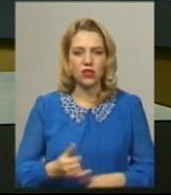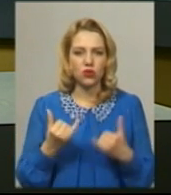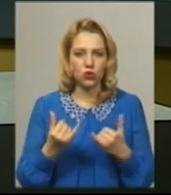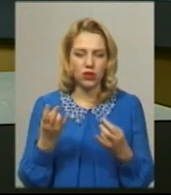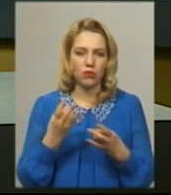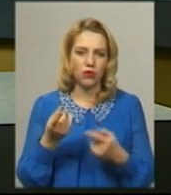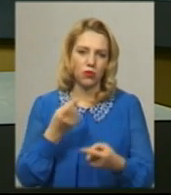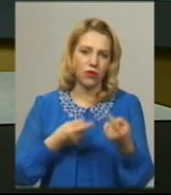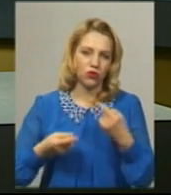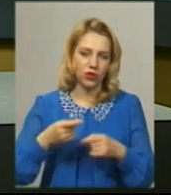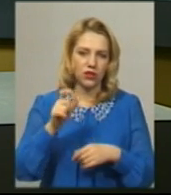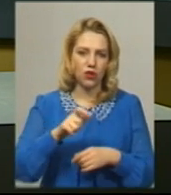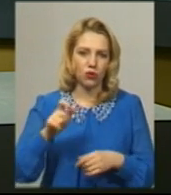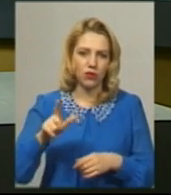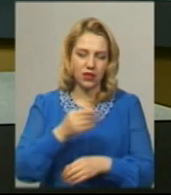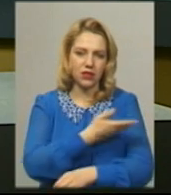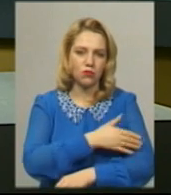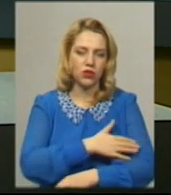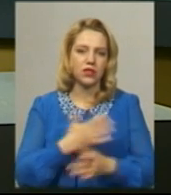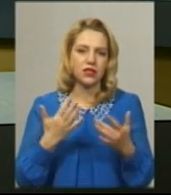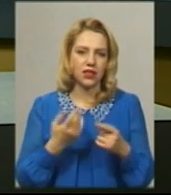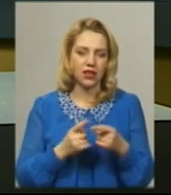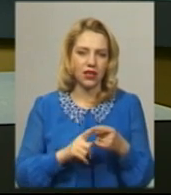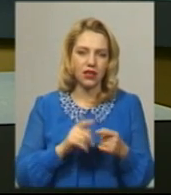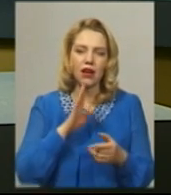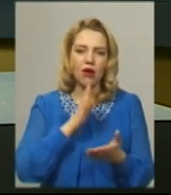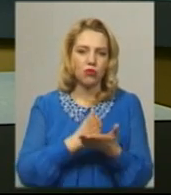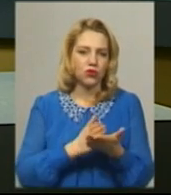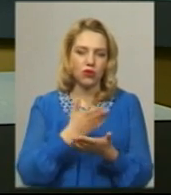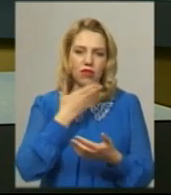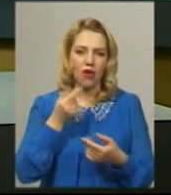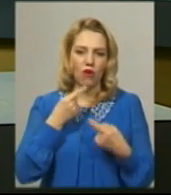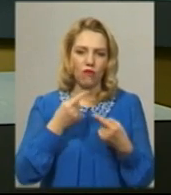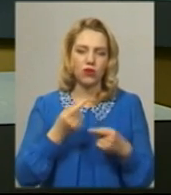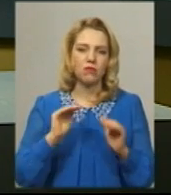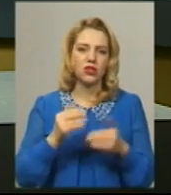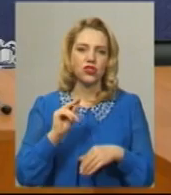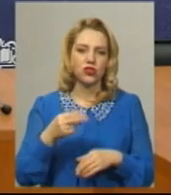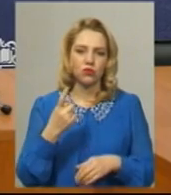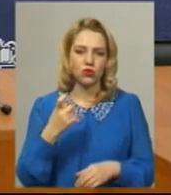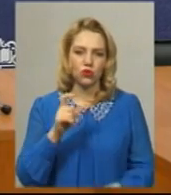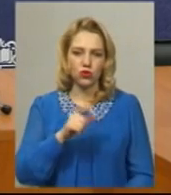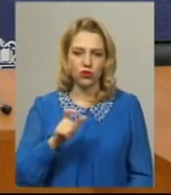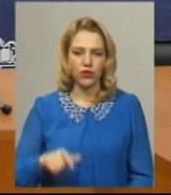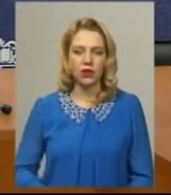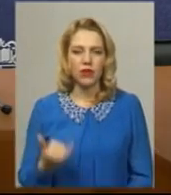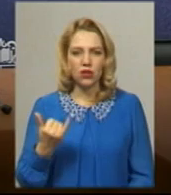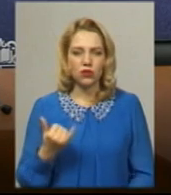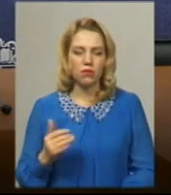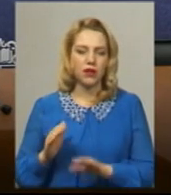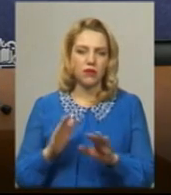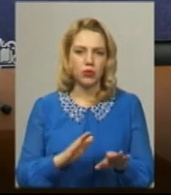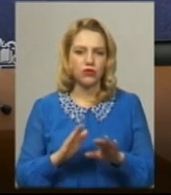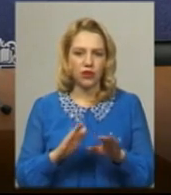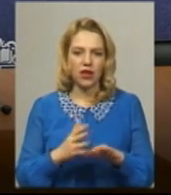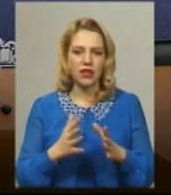громадяни України з Польщі. Скільки їх, посадовиця не говорить, каже, значно менше сотні. Прибуває все більше